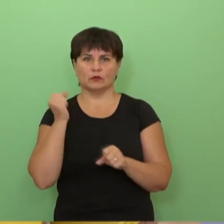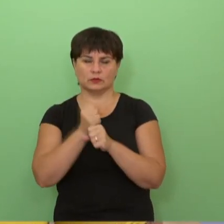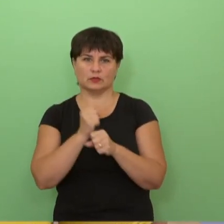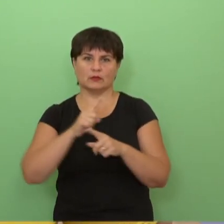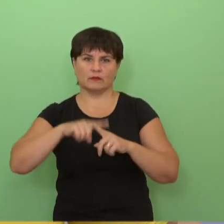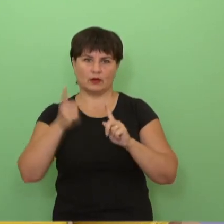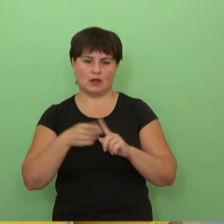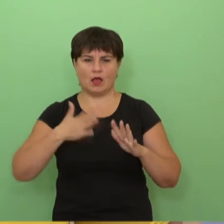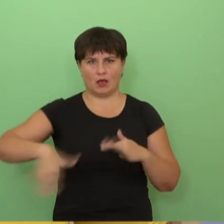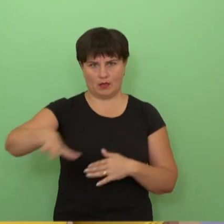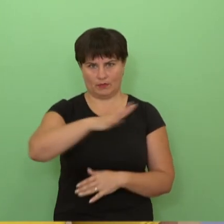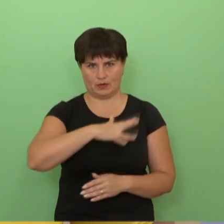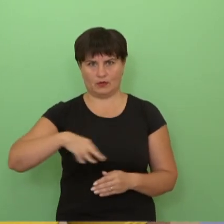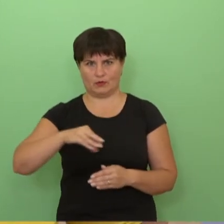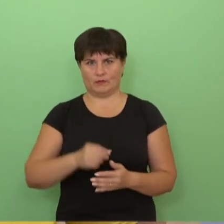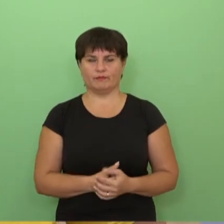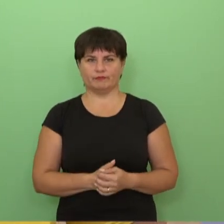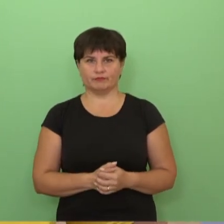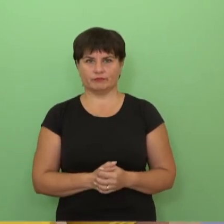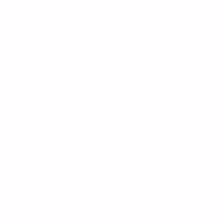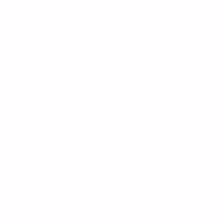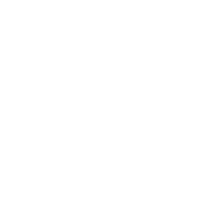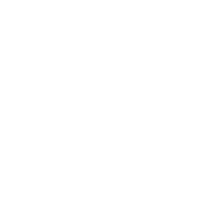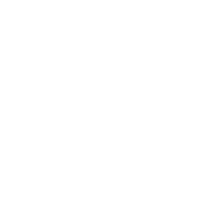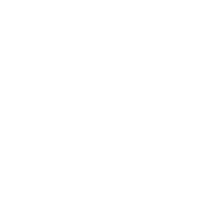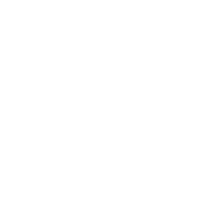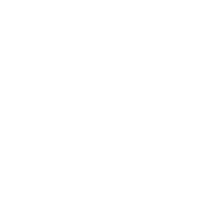estetiškai tvarkingoje aplinkoje. Tai ačiū visiems.